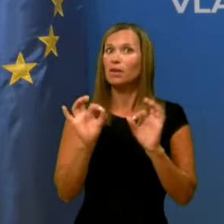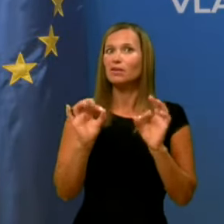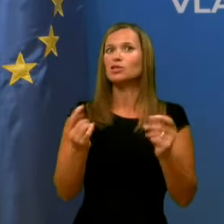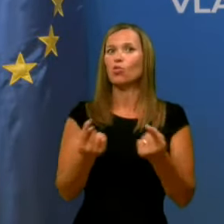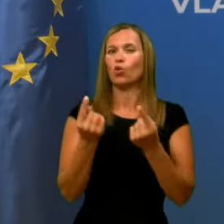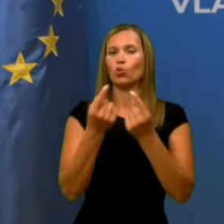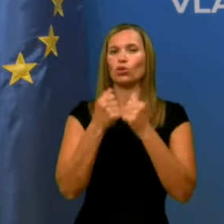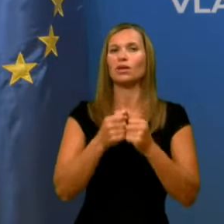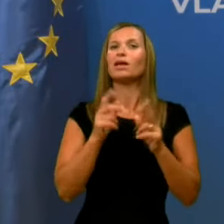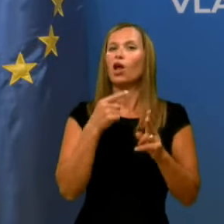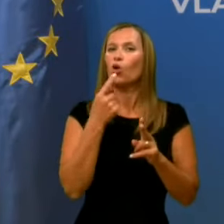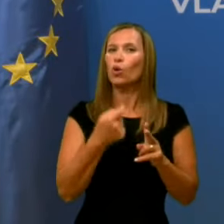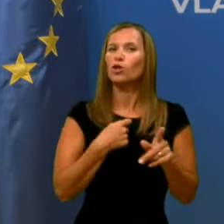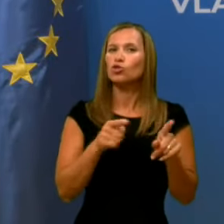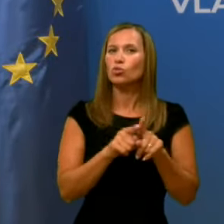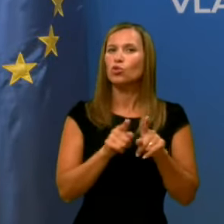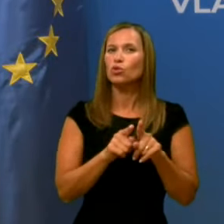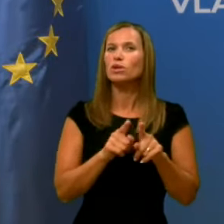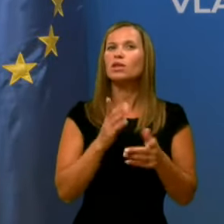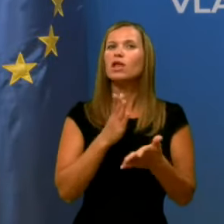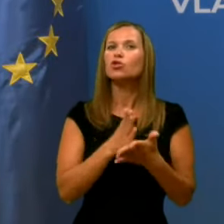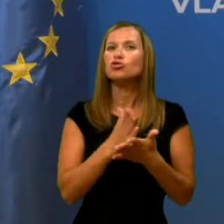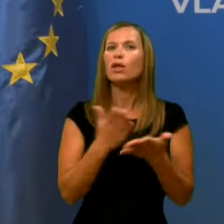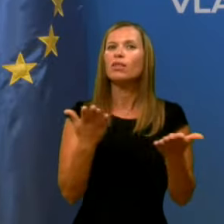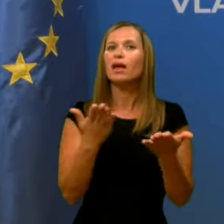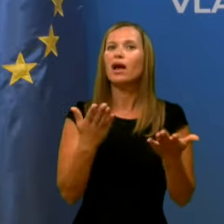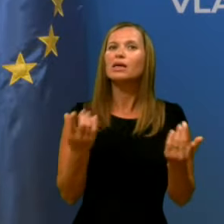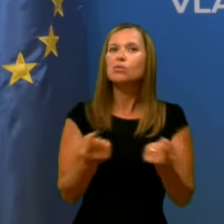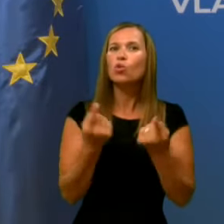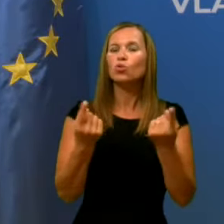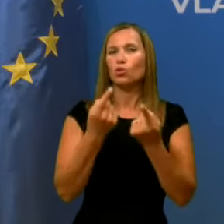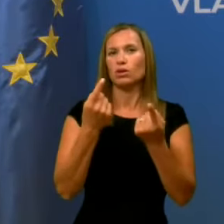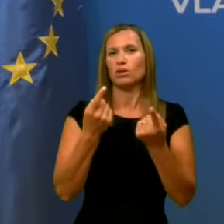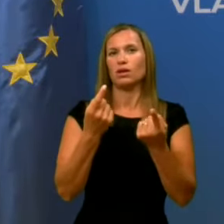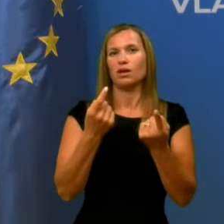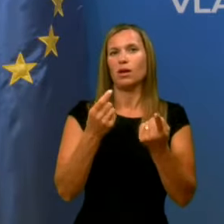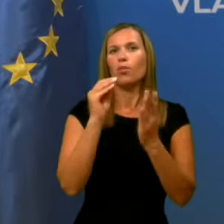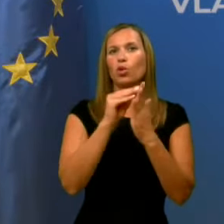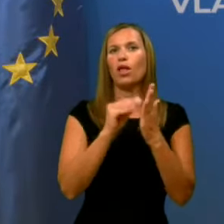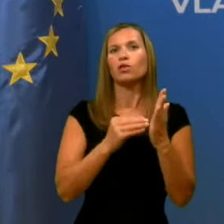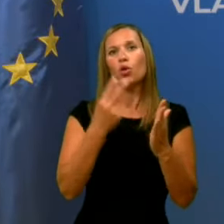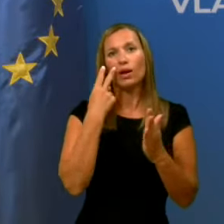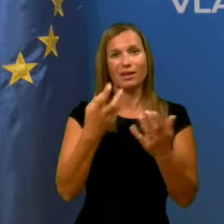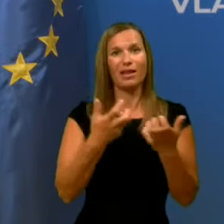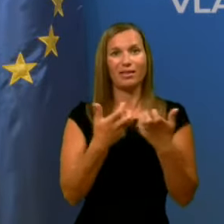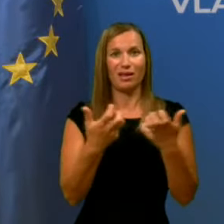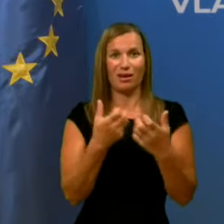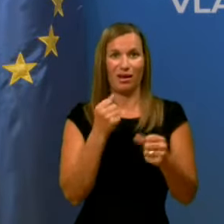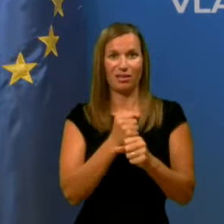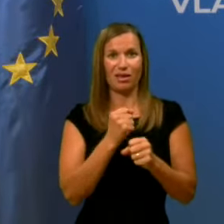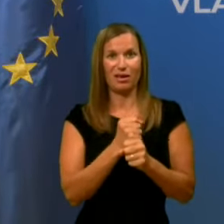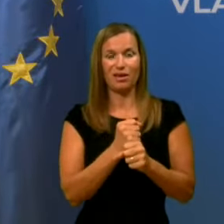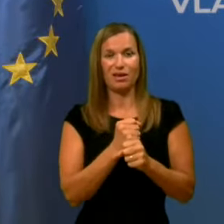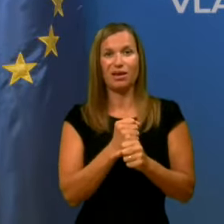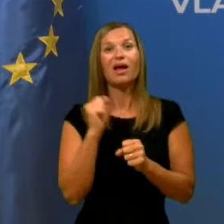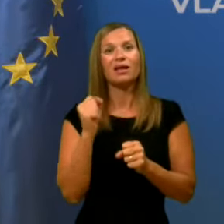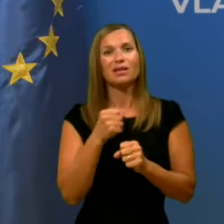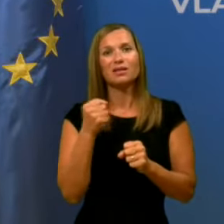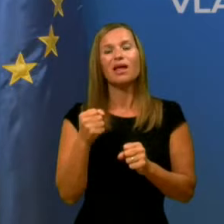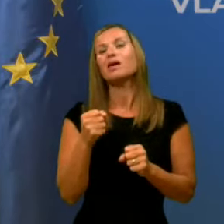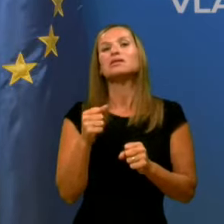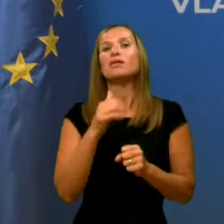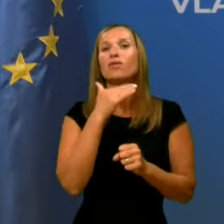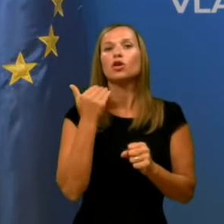Najpa navedem, da je tudi že nekaj spodbudnih podatkov glede trga dela, da se precej